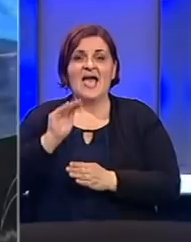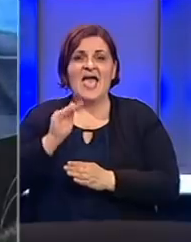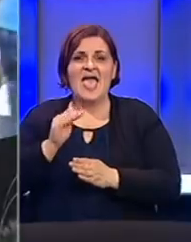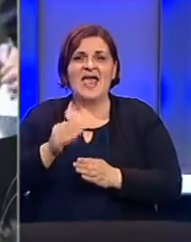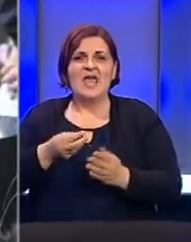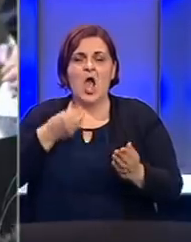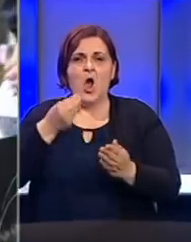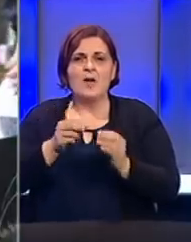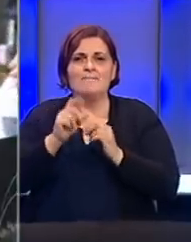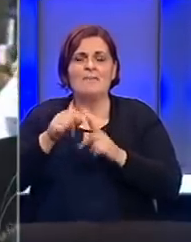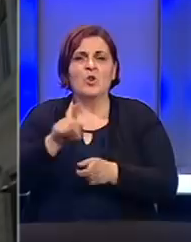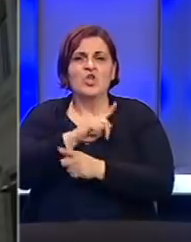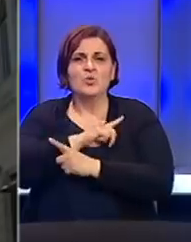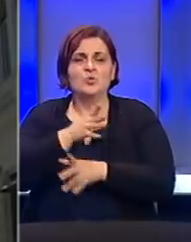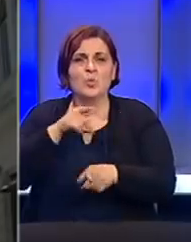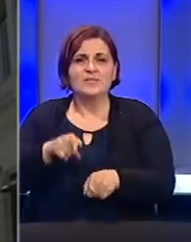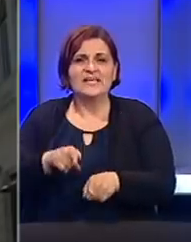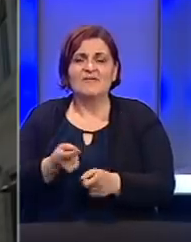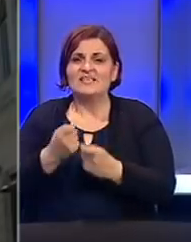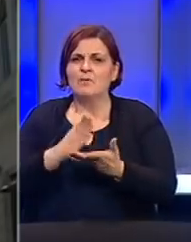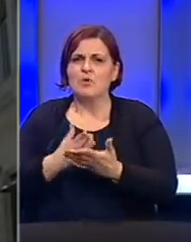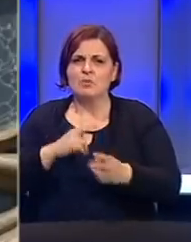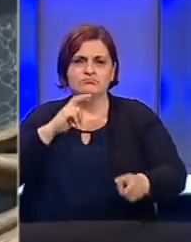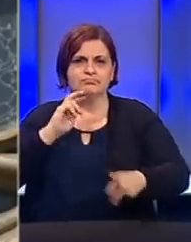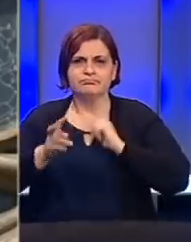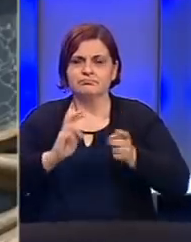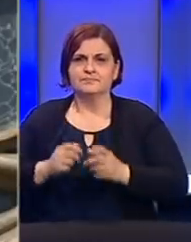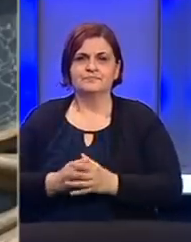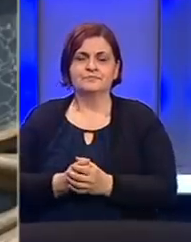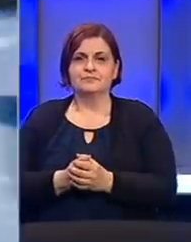komemoracije Blajbuškim žrtvama u Sarajevu izazvala brojne reakcije.